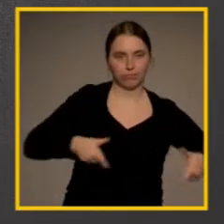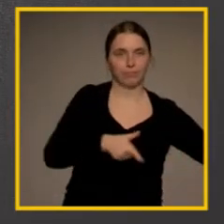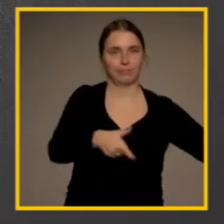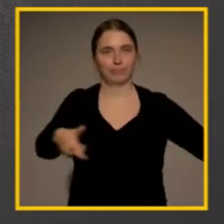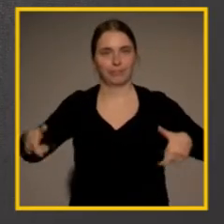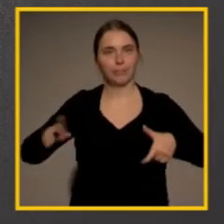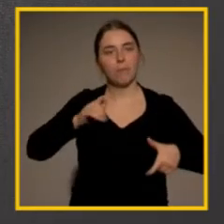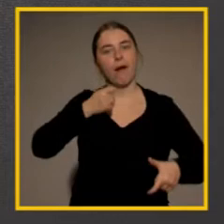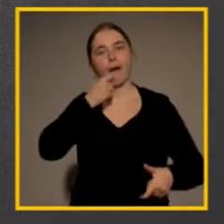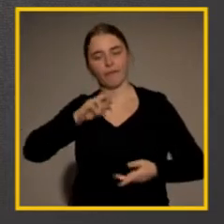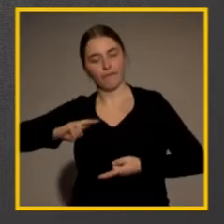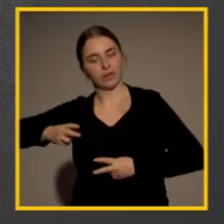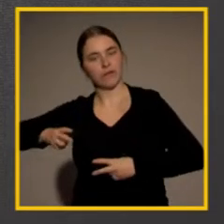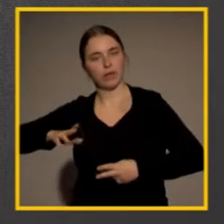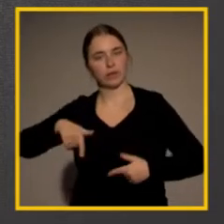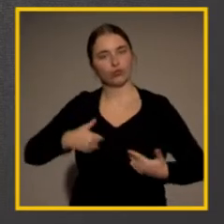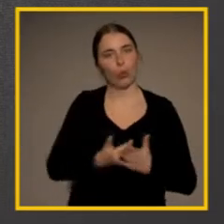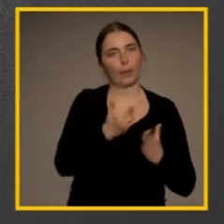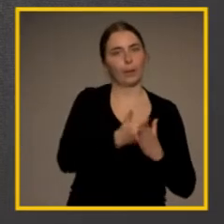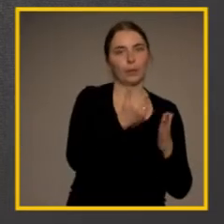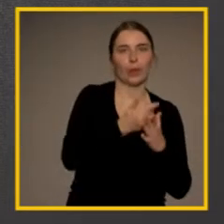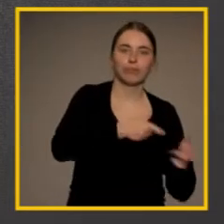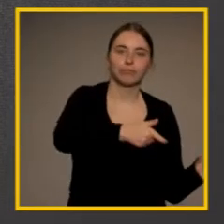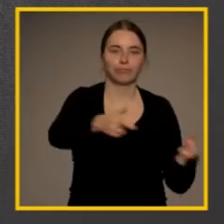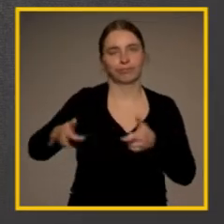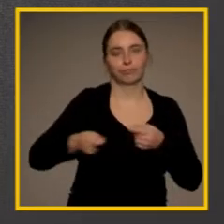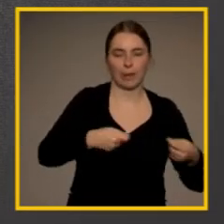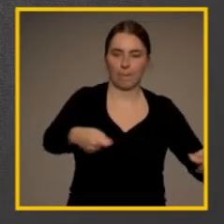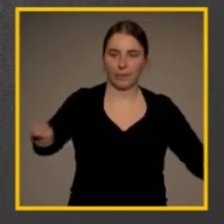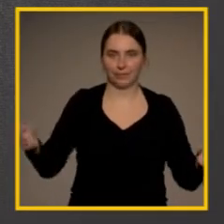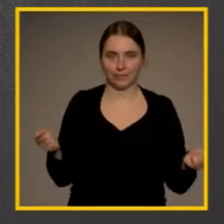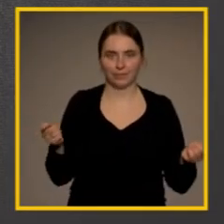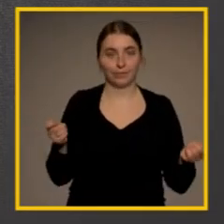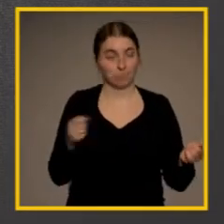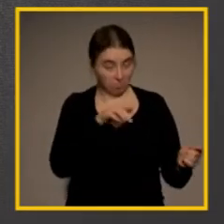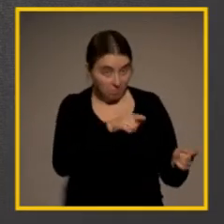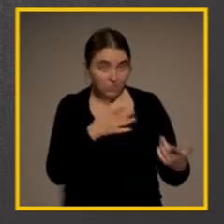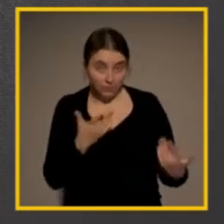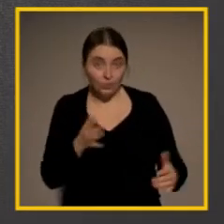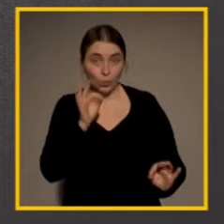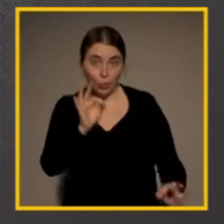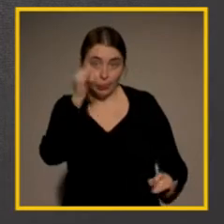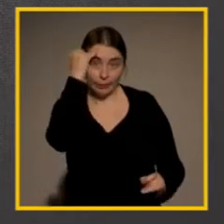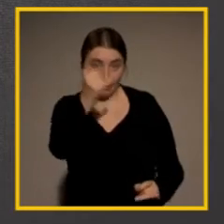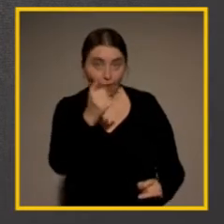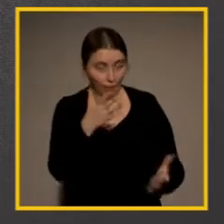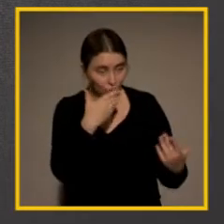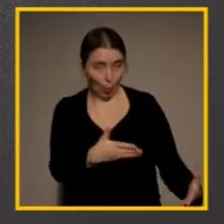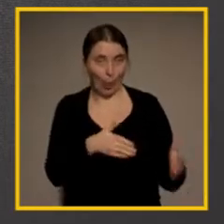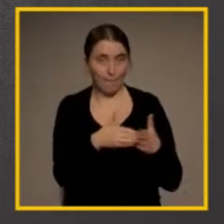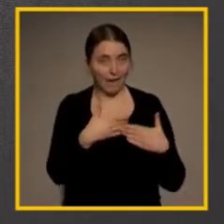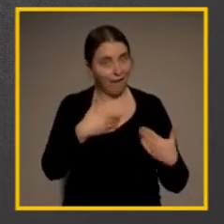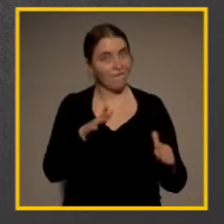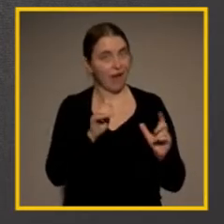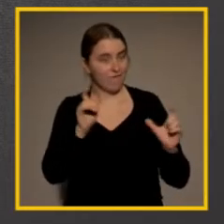mit ständig wechselnden kleinen Leckereien. Eine gute Idee für